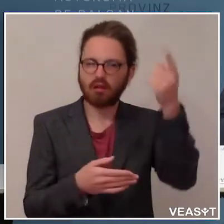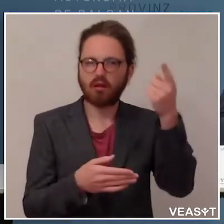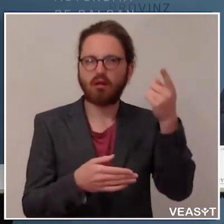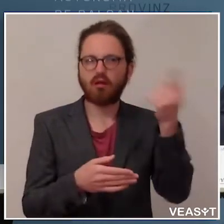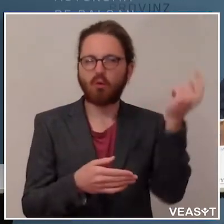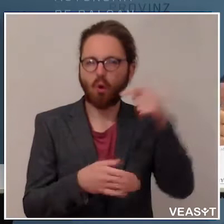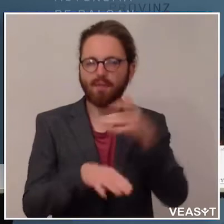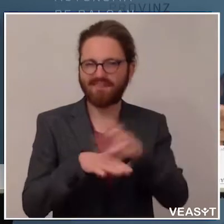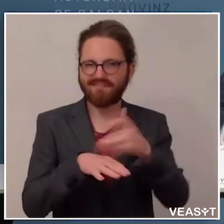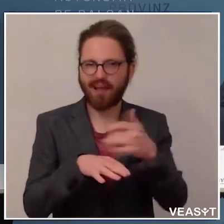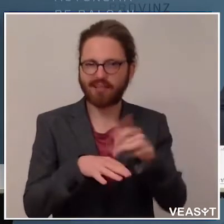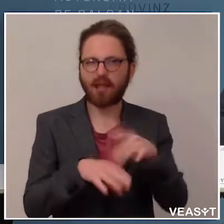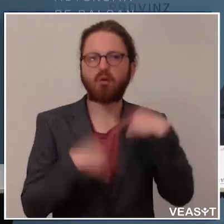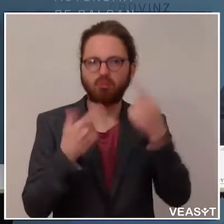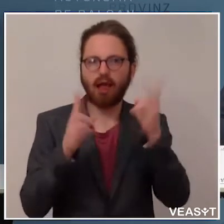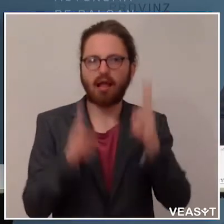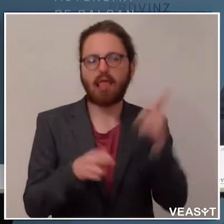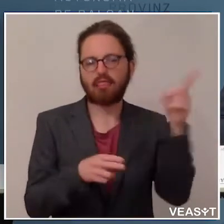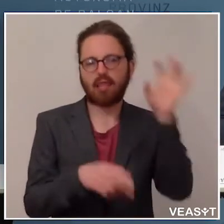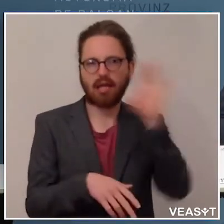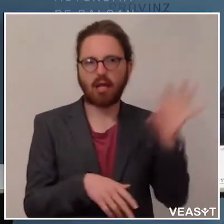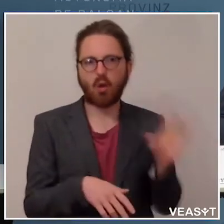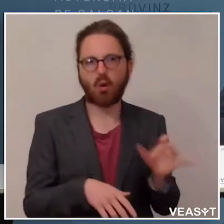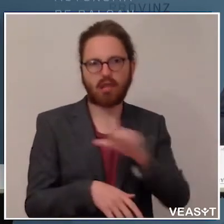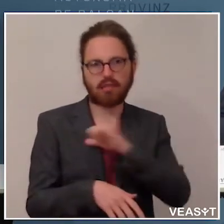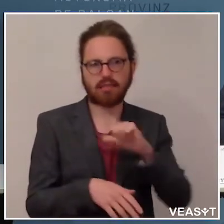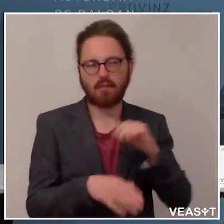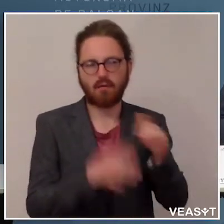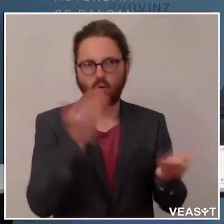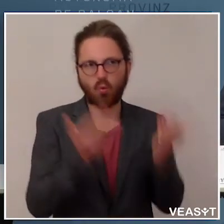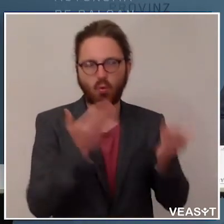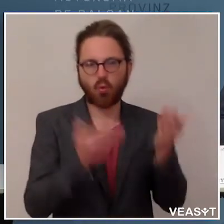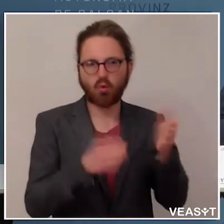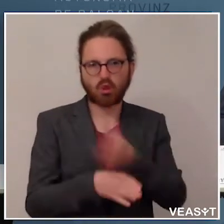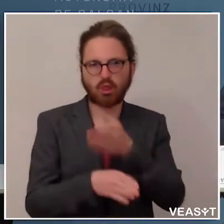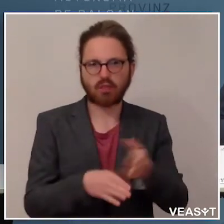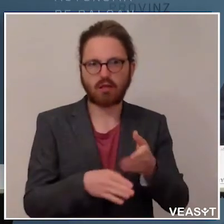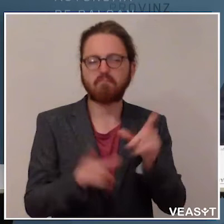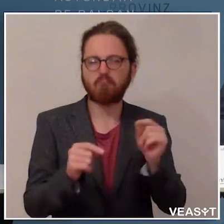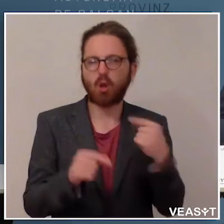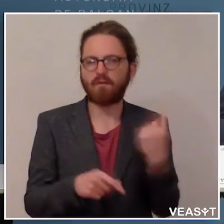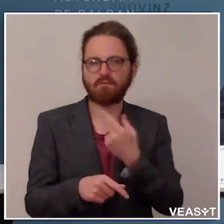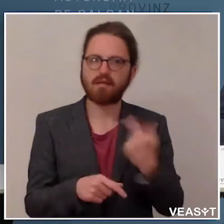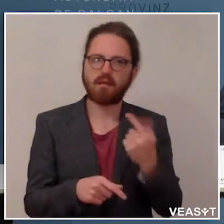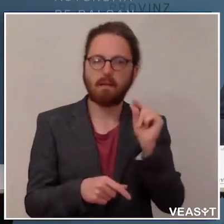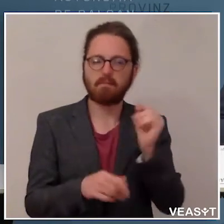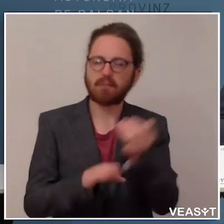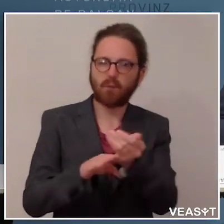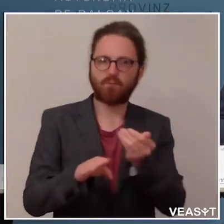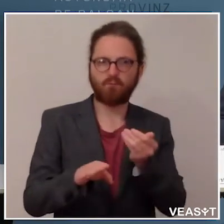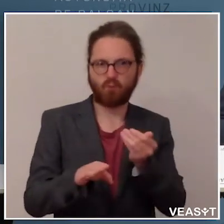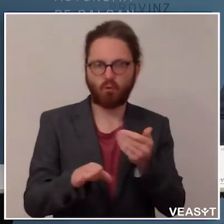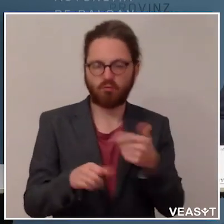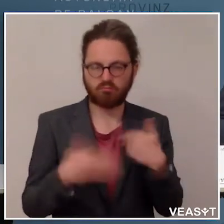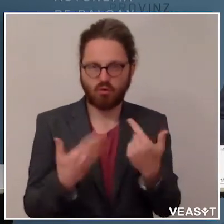es ausschaut, aber dass dann die Regionen auch differenziert entscheiden dürfen. Wir sind also hier mit unserer Situation schon etwas früher dran. Für uns ging es